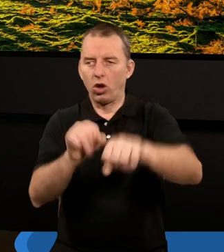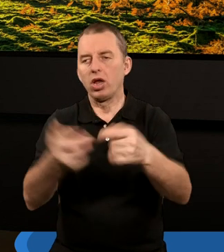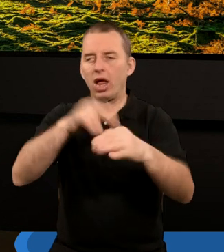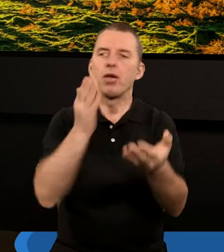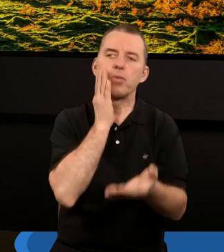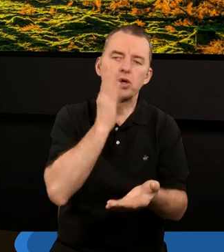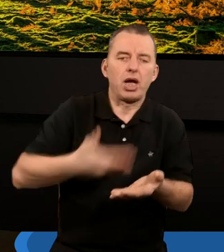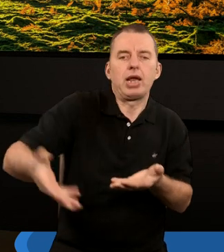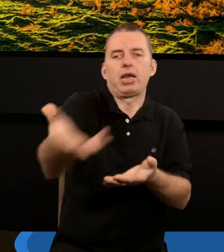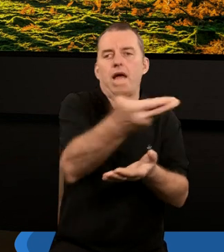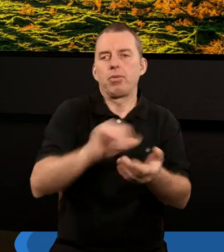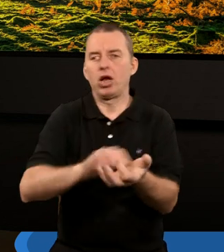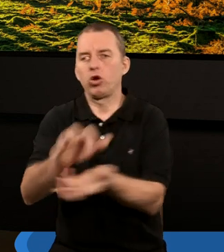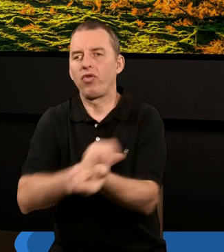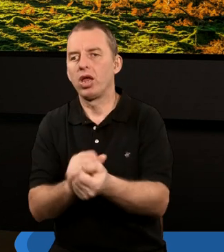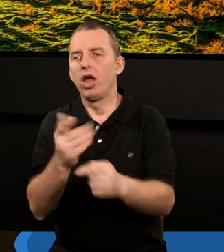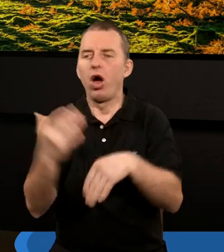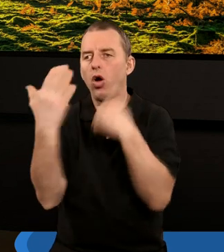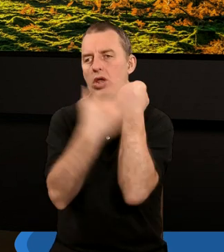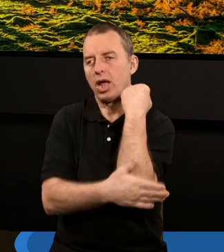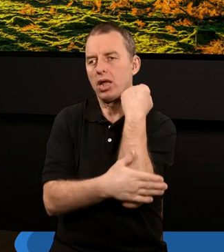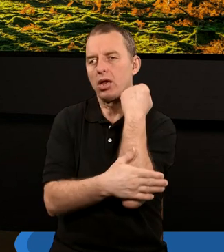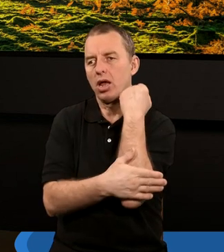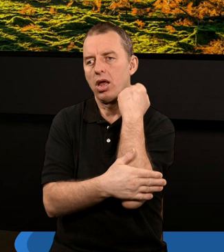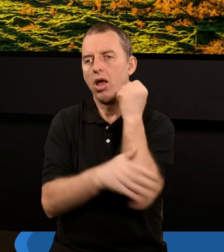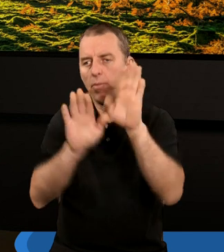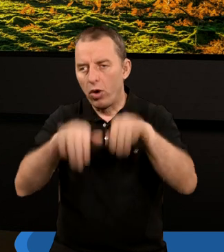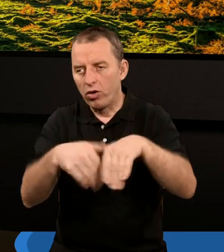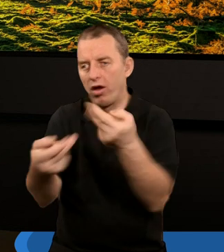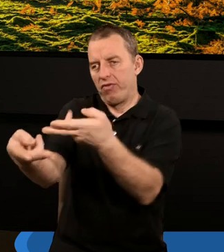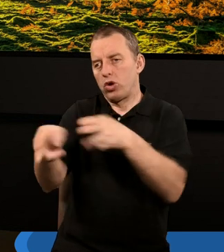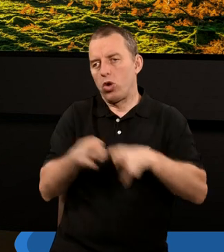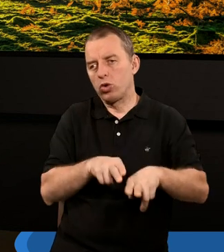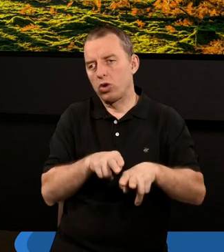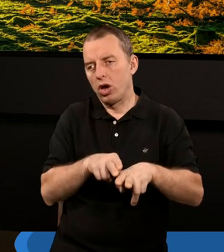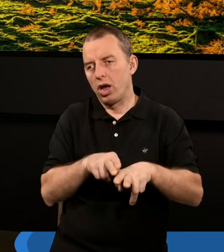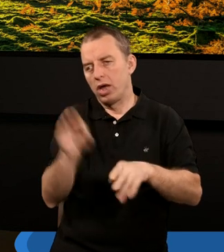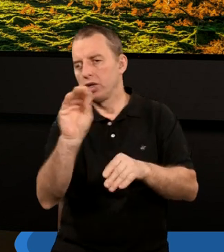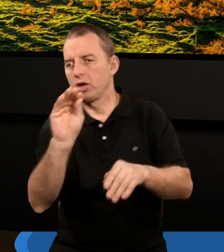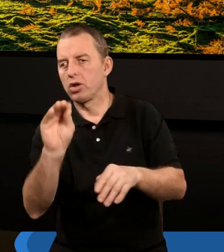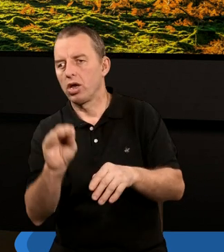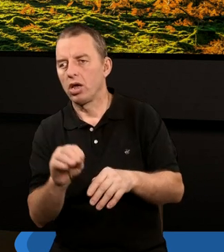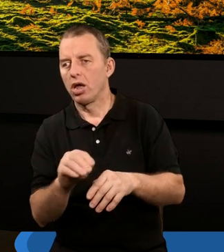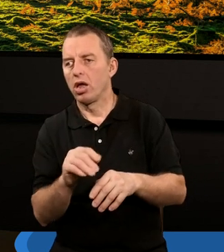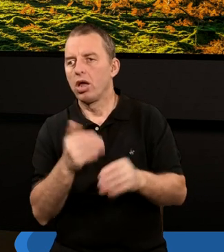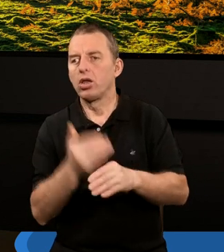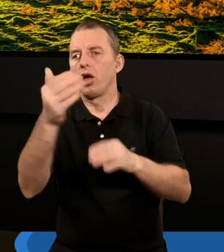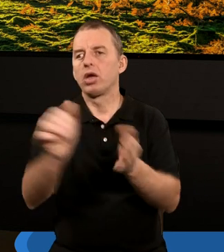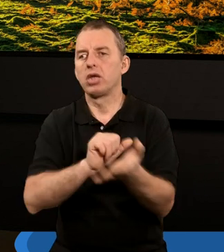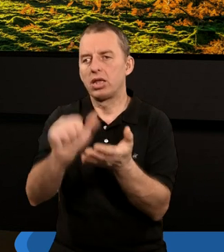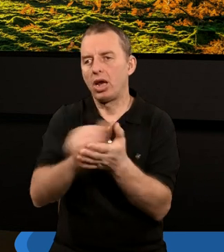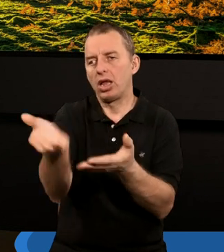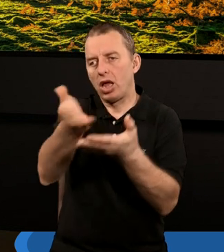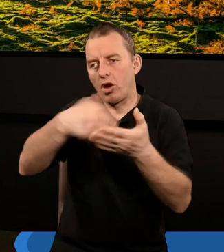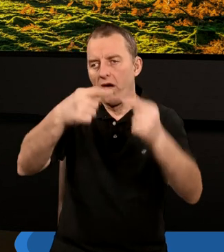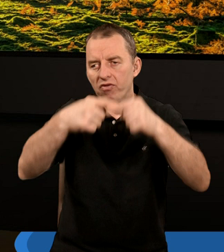nad mieszkańcami tego świata i że ostatecznie, pozwólcie może, że wrócę jeszcze właśnie do, a może pójdziemy do rozdziału 11,